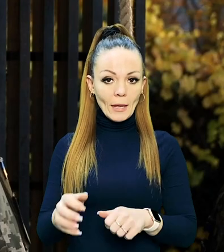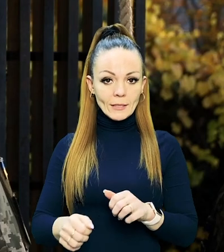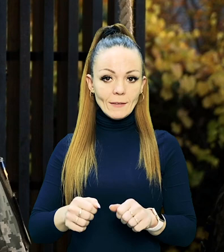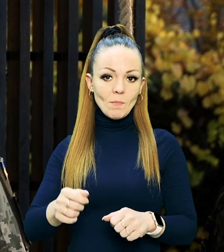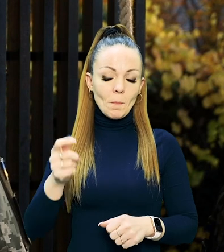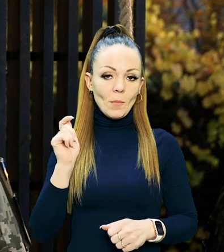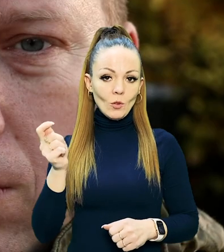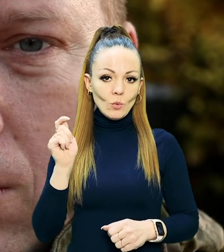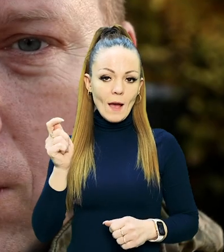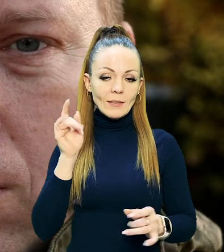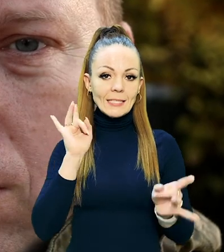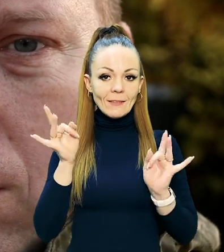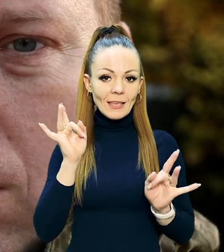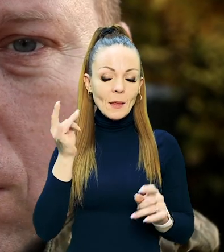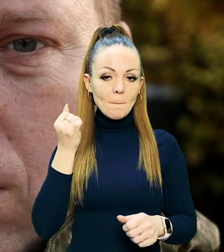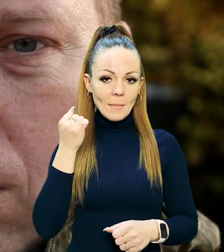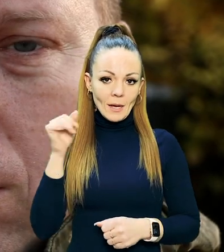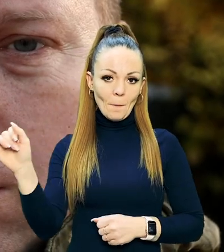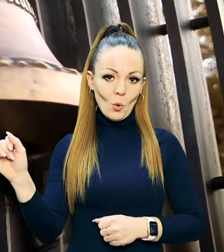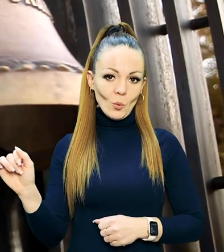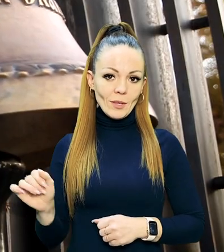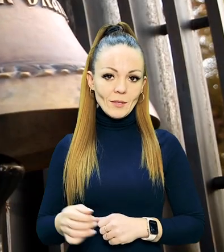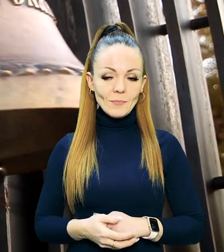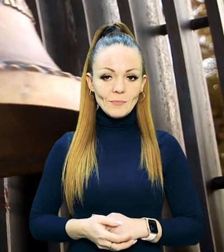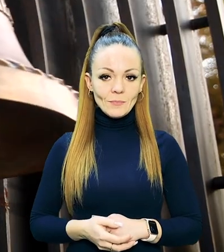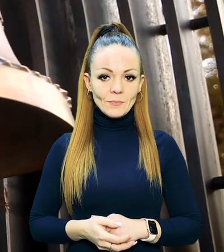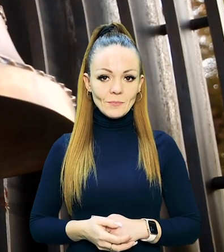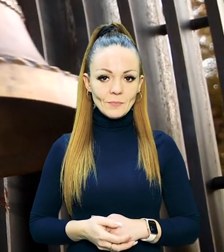окупантів, пролунав дзвін перемоги.